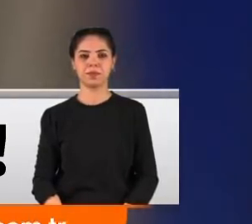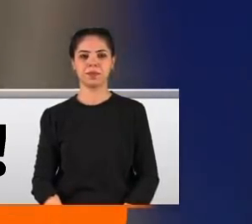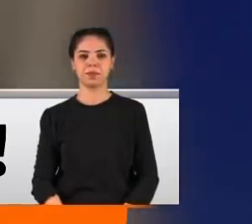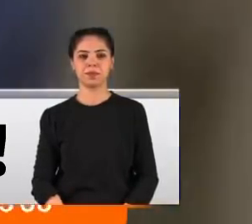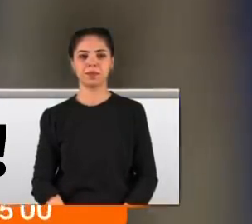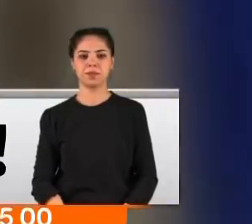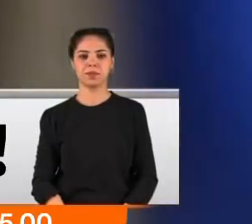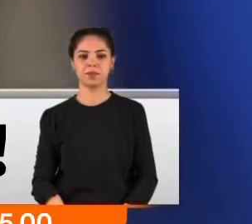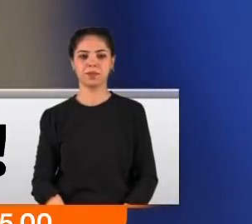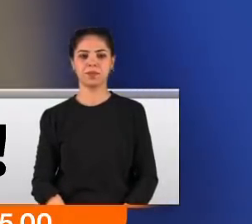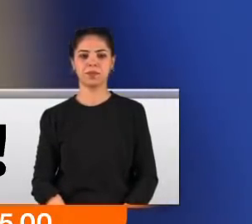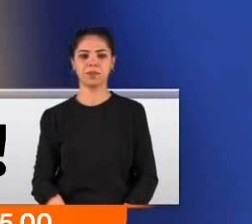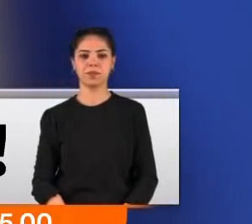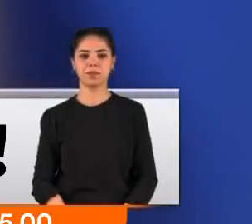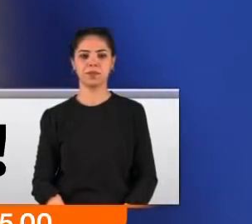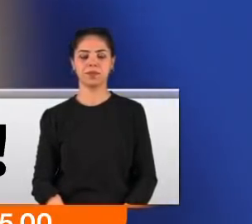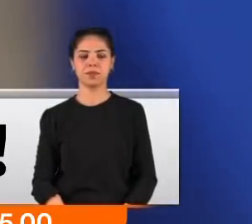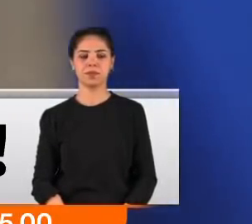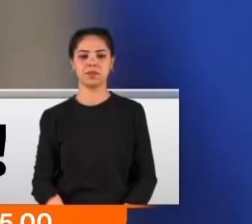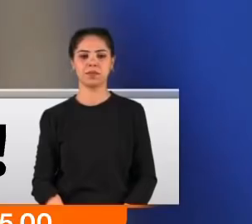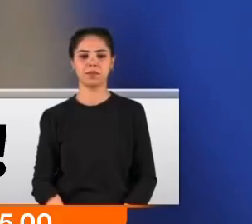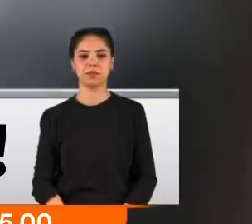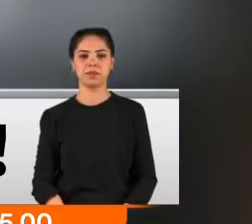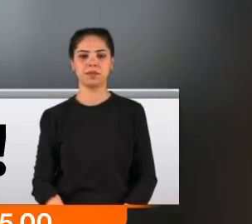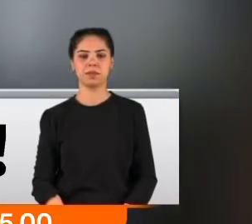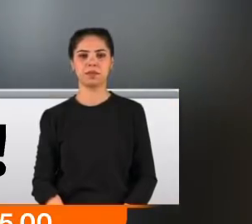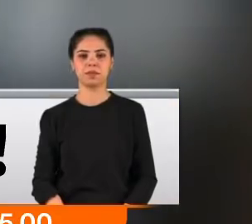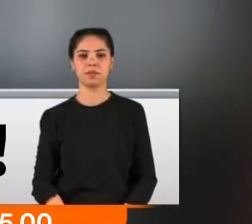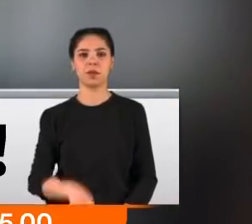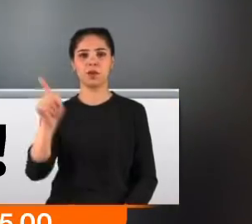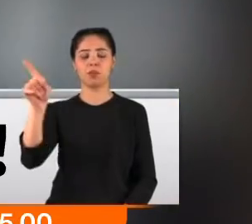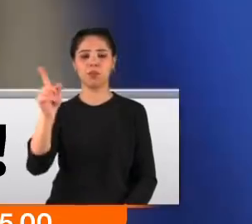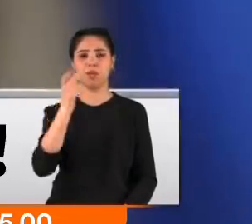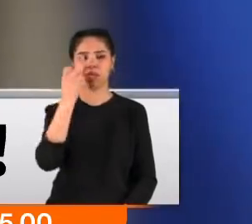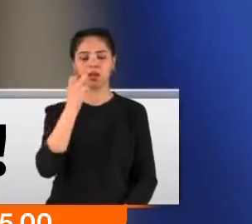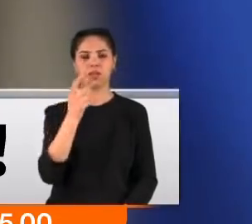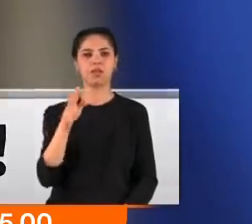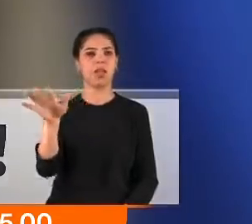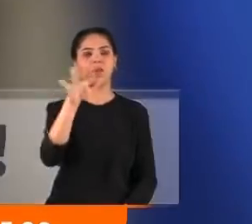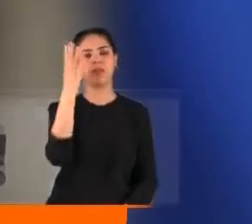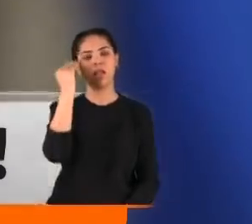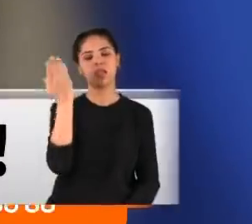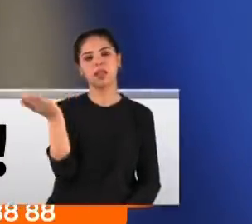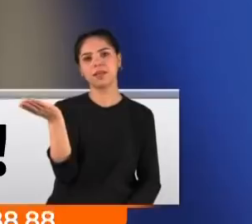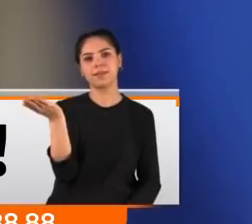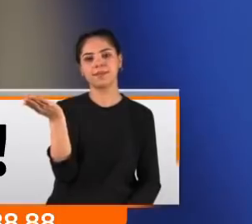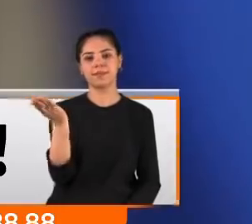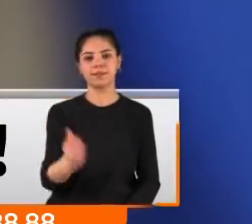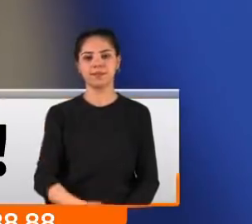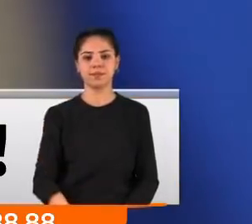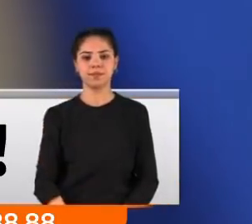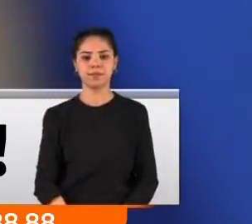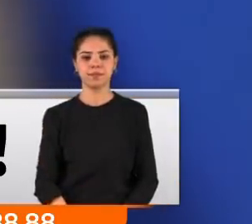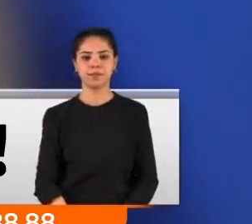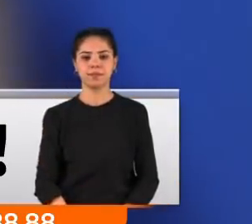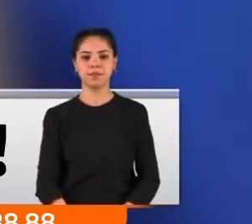Köy yap bunu yapıyor. Hepiniz bu işi mi yapıyorsun? Hepsi yap. Meslek edin misiniz? O yası gitgide ortaya çıktı. Sultan Gazi zabıtası olarak biz sizi aldık. Size şu anda